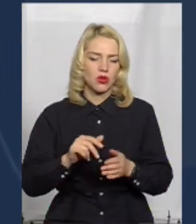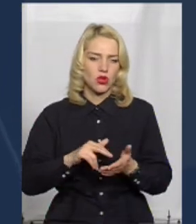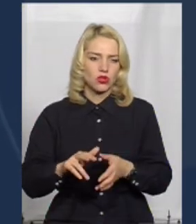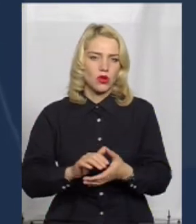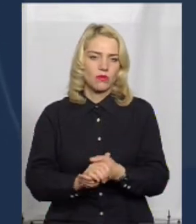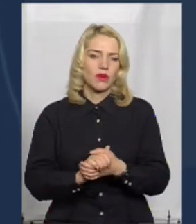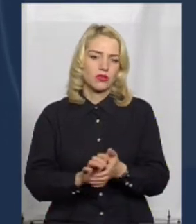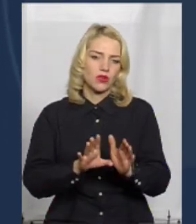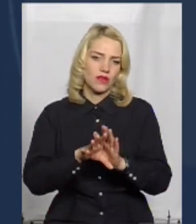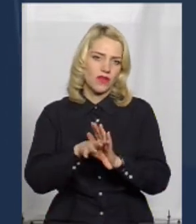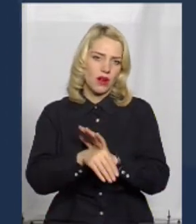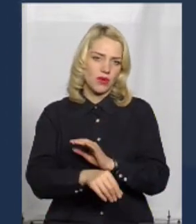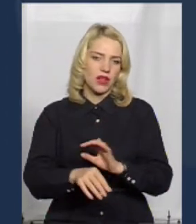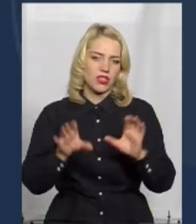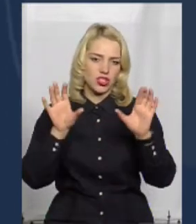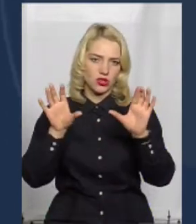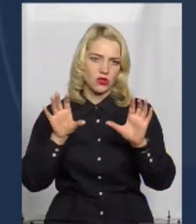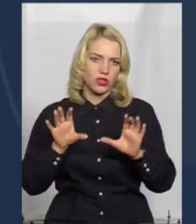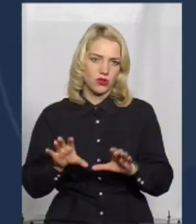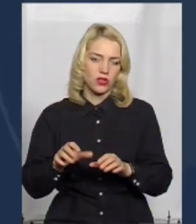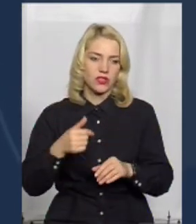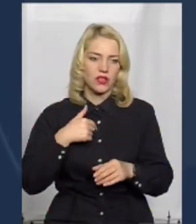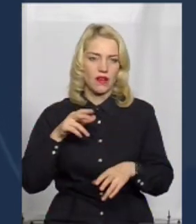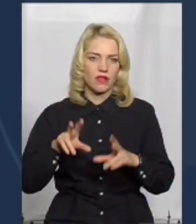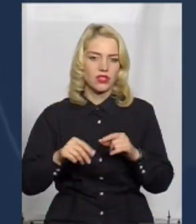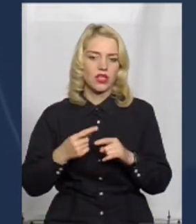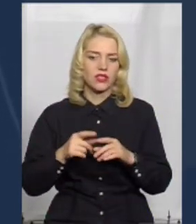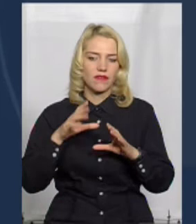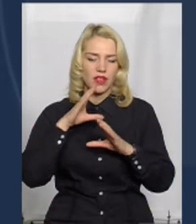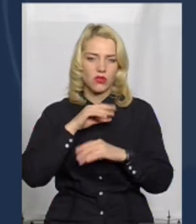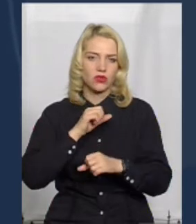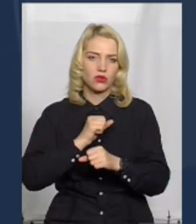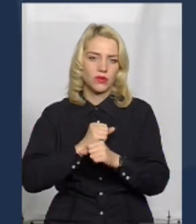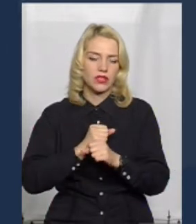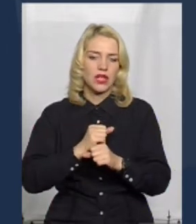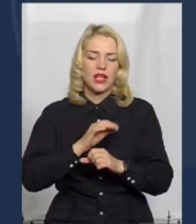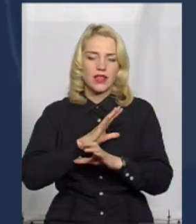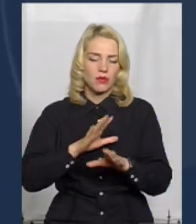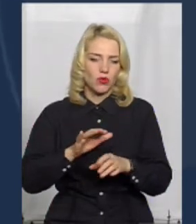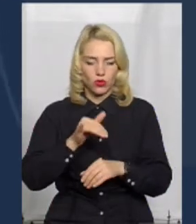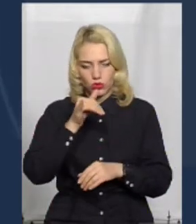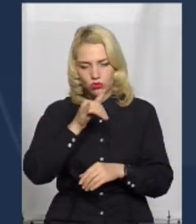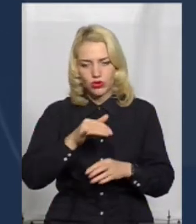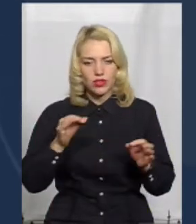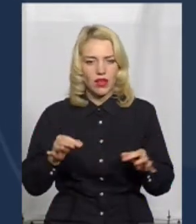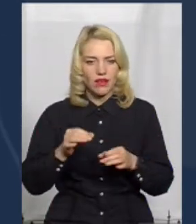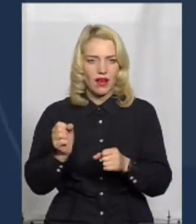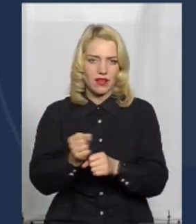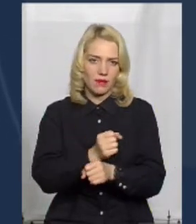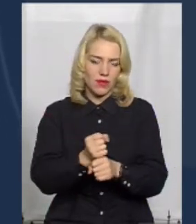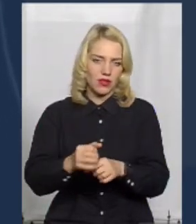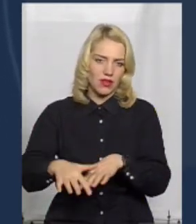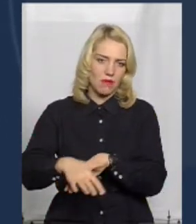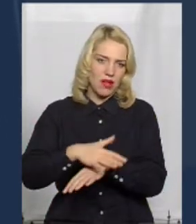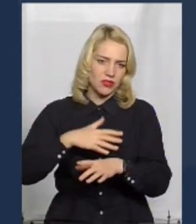рамках чинного законодавства. І я рахую, що нам це вдалося робити, бо не було допущення ніяких бійов, масових порушень і тому подібне.